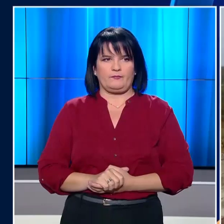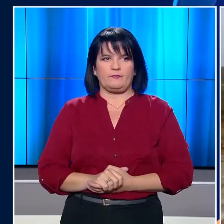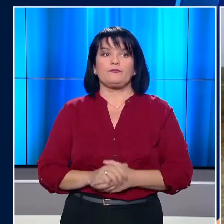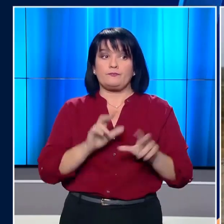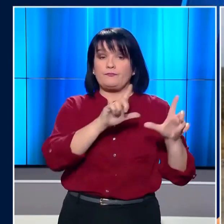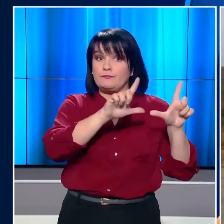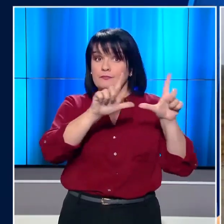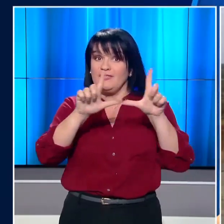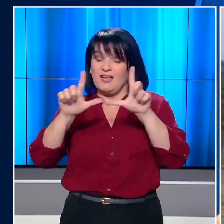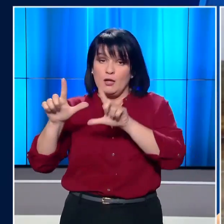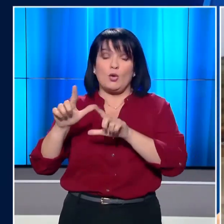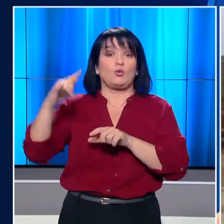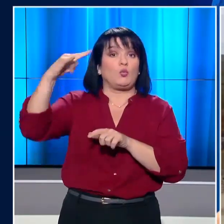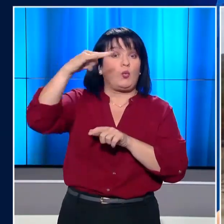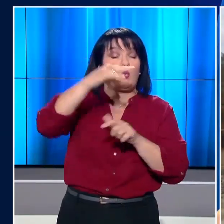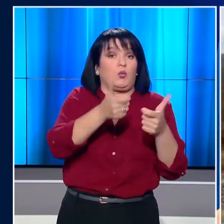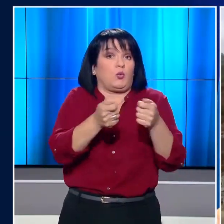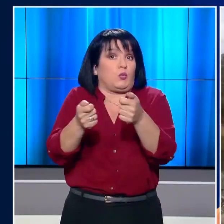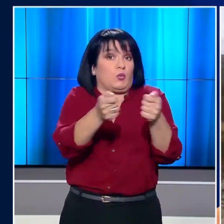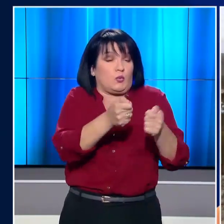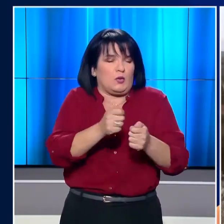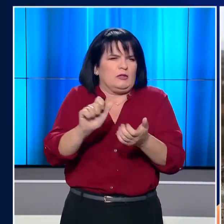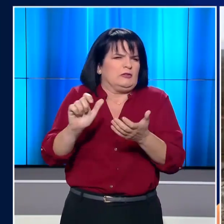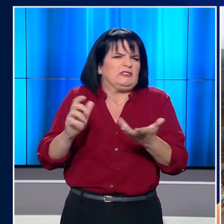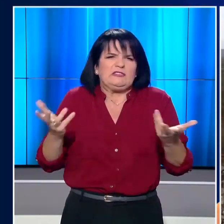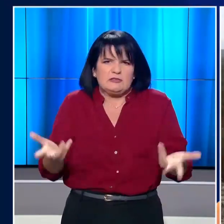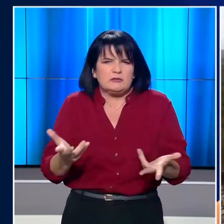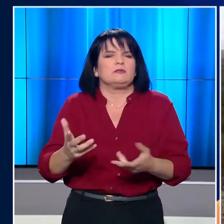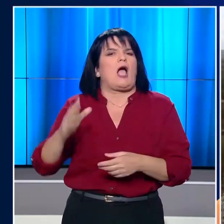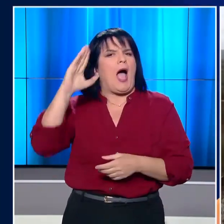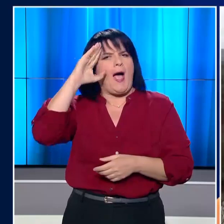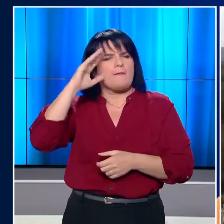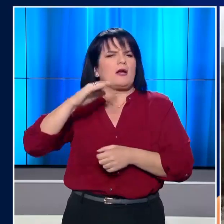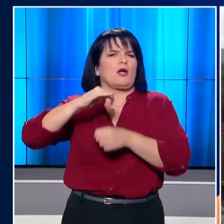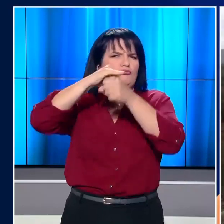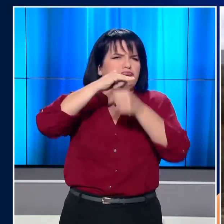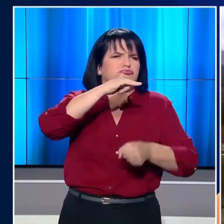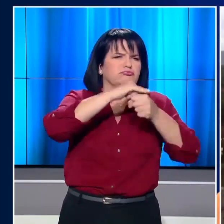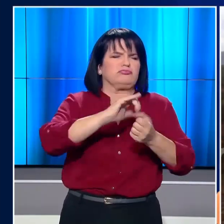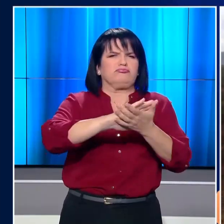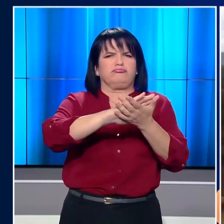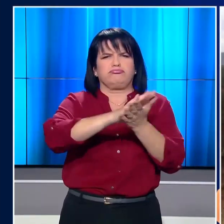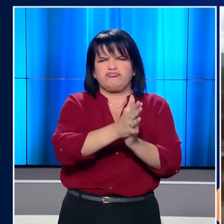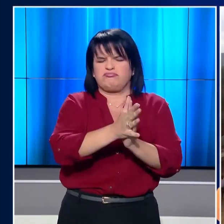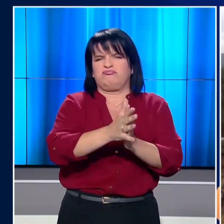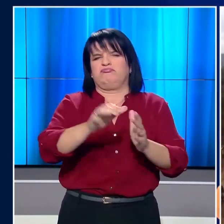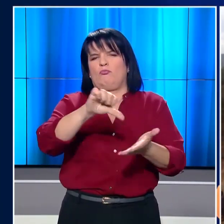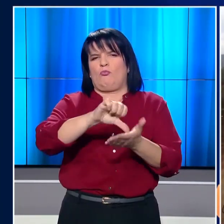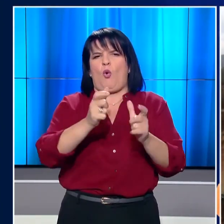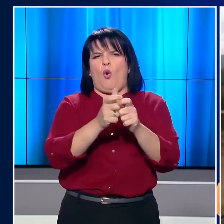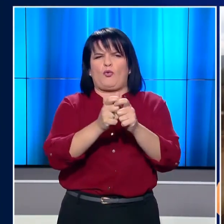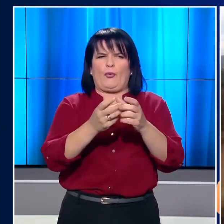Αυτές οι εικόνες από ντρόν δείχνουν το μέγεθος της καταστροφής από την επιδρομή των Αμερικανικών Δυνάμεων. Είναι το χωριό Μπαρίσα,